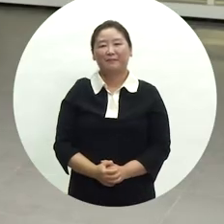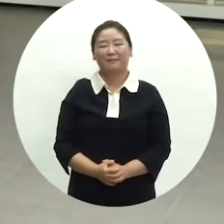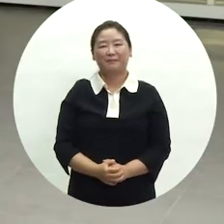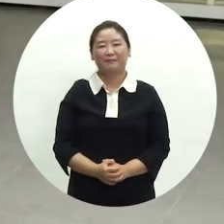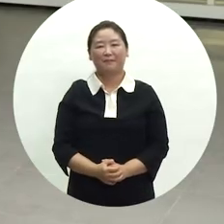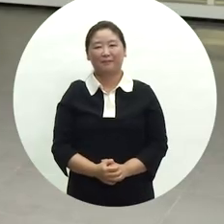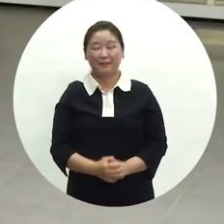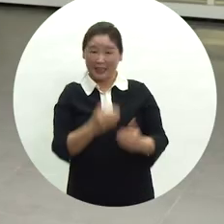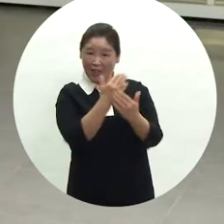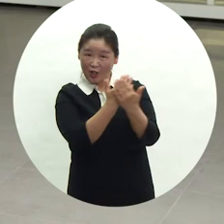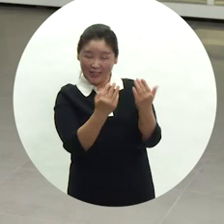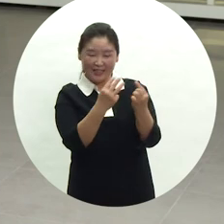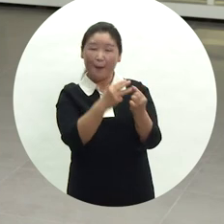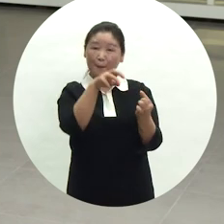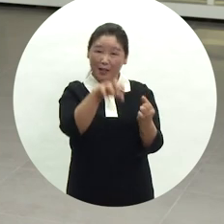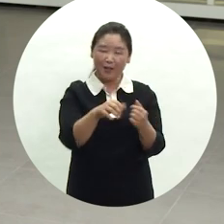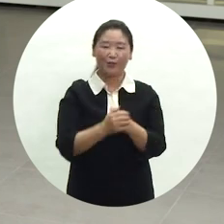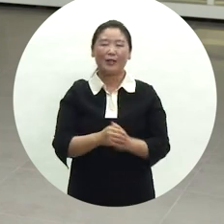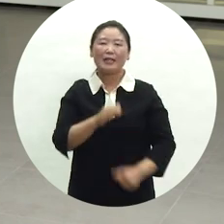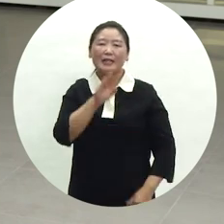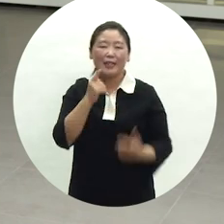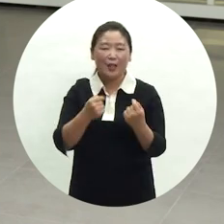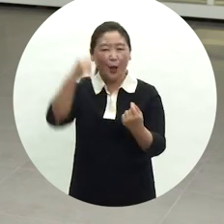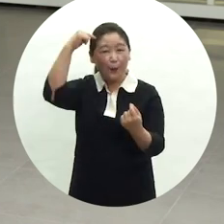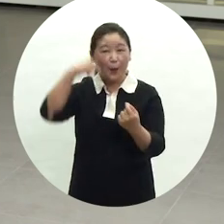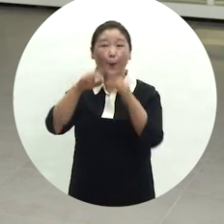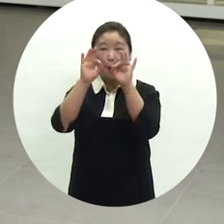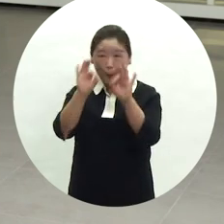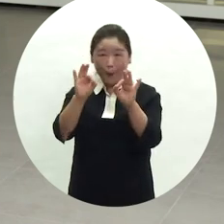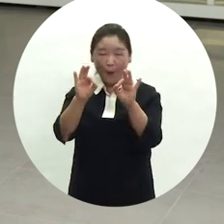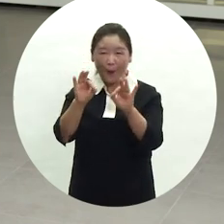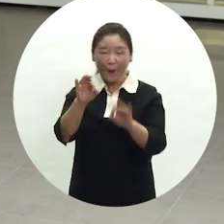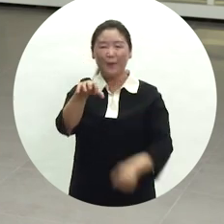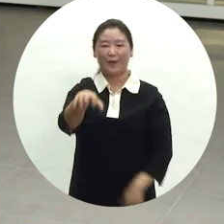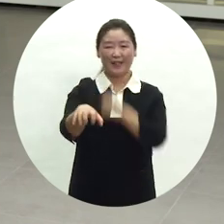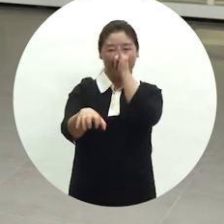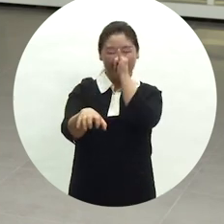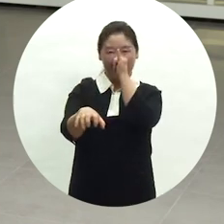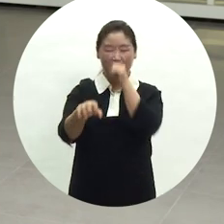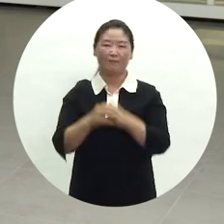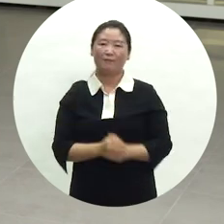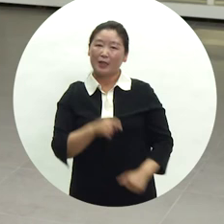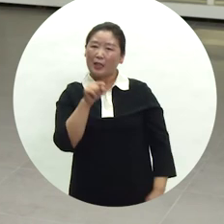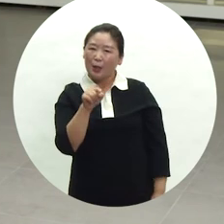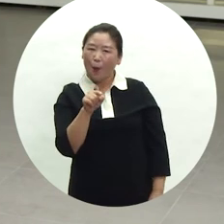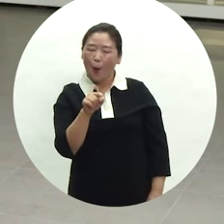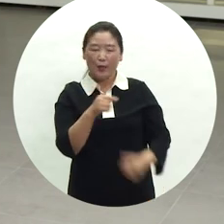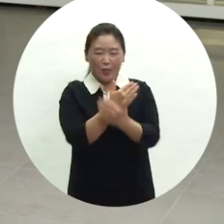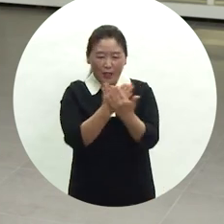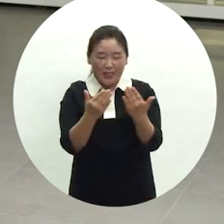상설 전시관 3에서도 실감 콘텐츠를 활용했는데요. 실감 콘텐츠는 최근 기술 적용보다